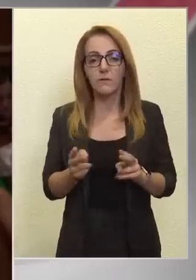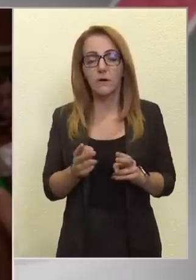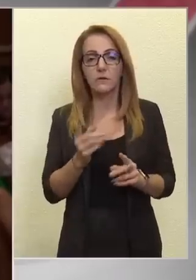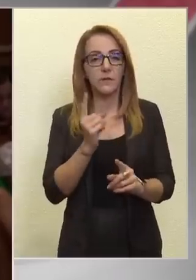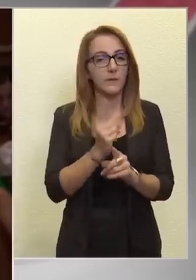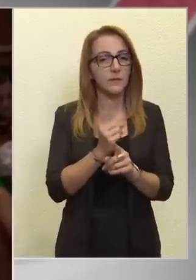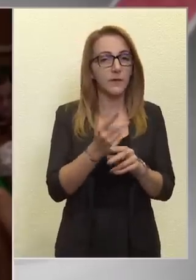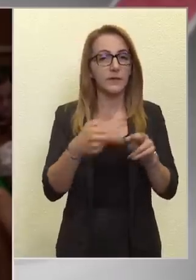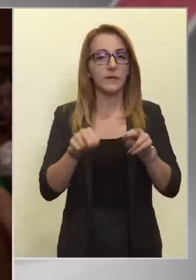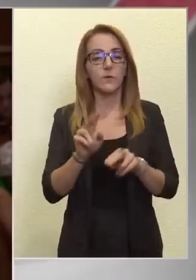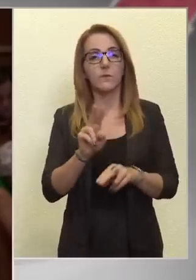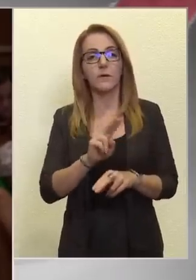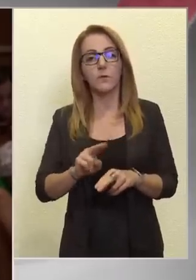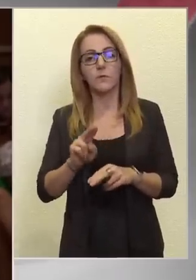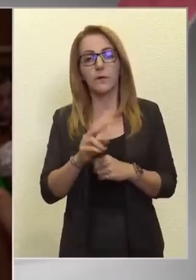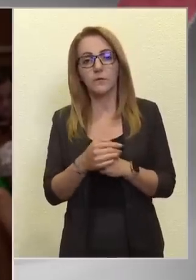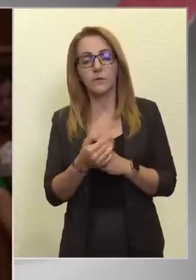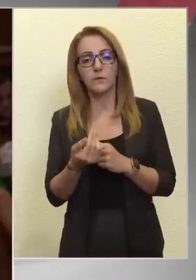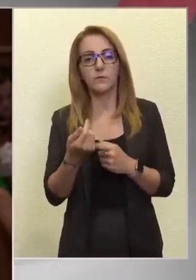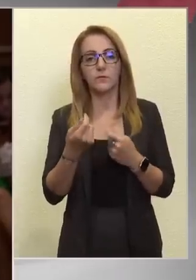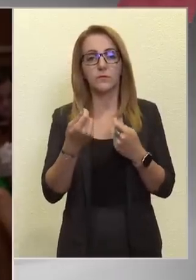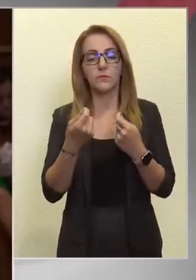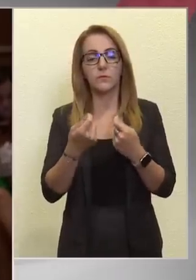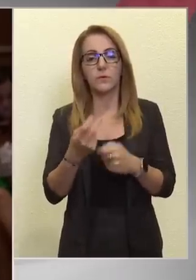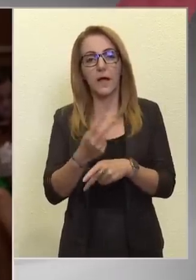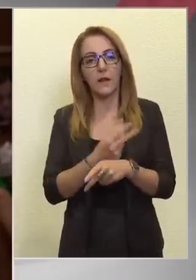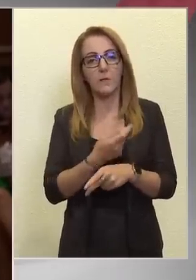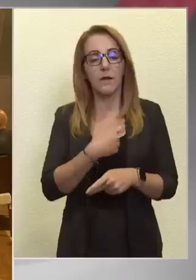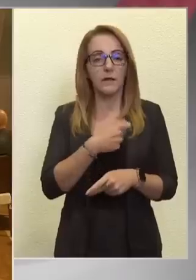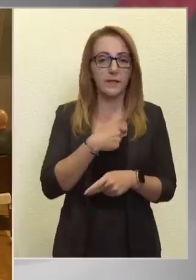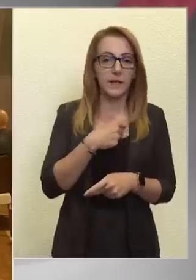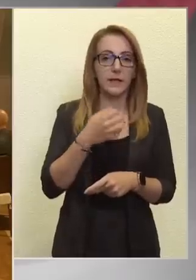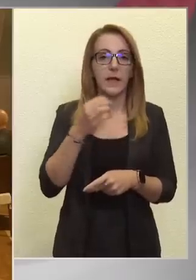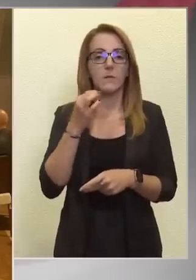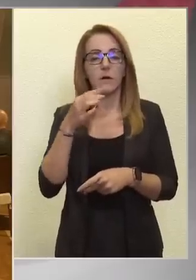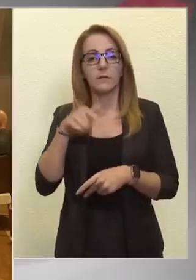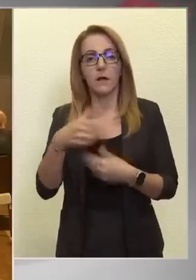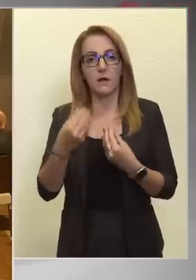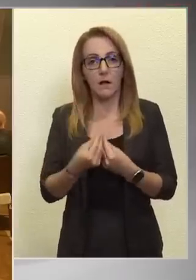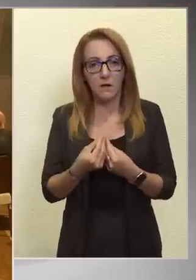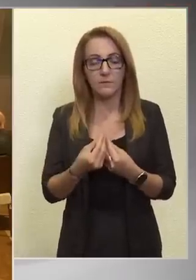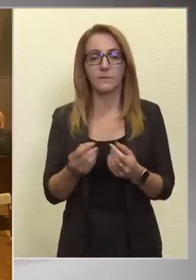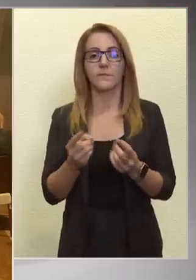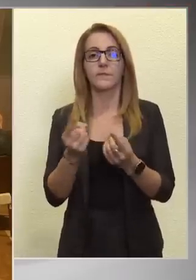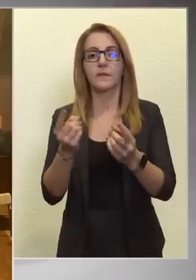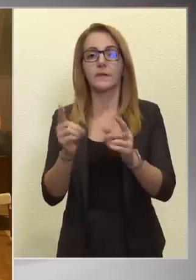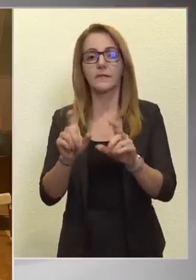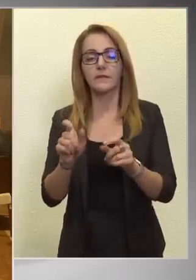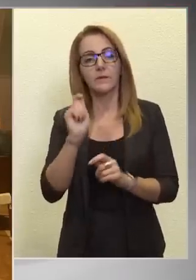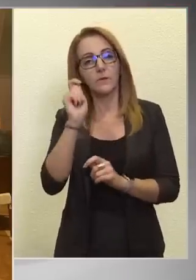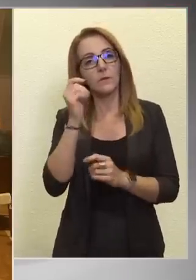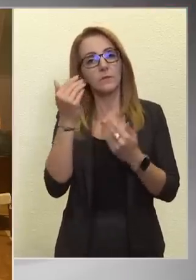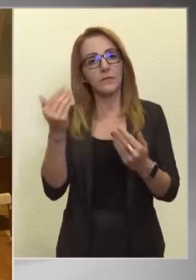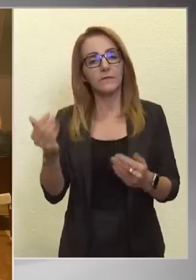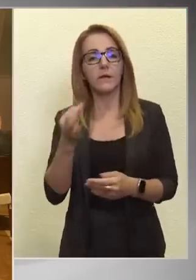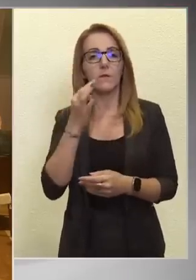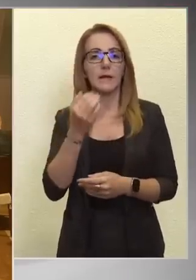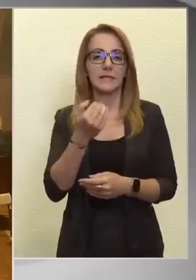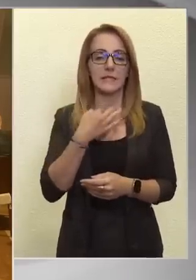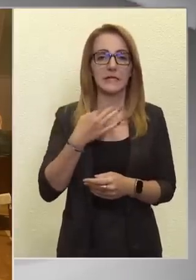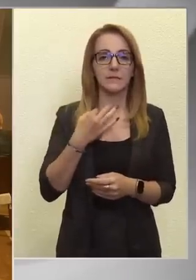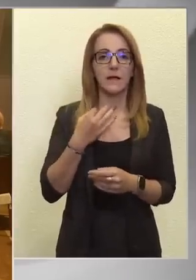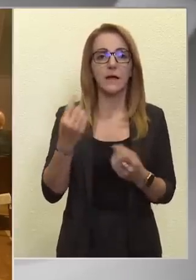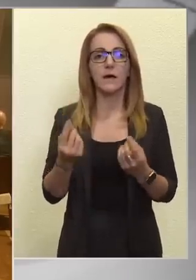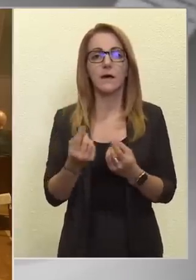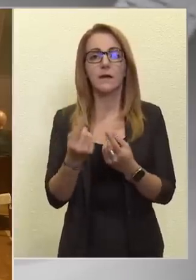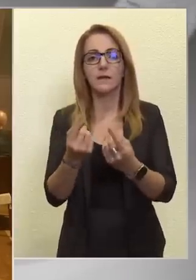Európai Uniós tagállammal, különösen a baltiakkal és a lengyelekkel. Hír TV. Jó napot kívánok! Bálint Eszter vagyok a Hír TV